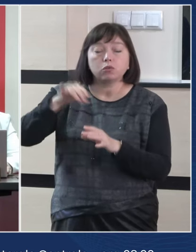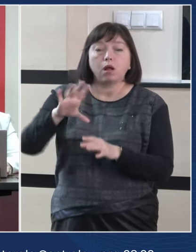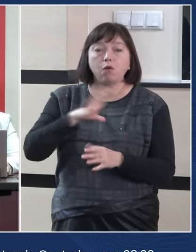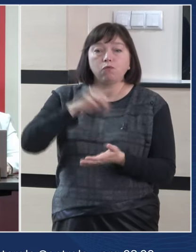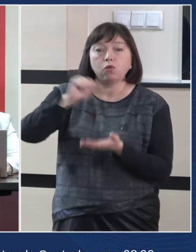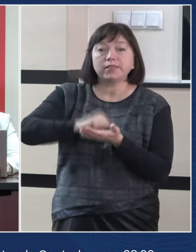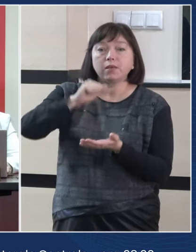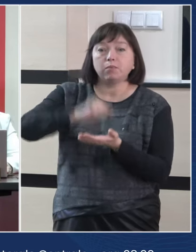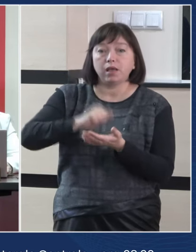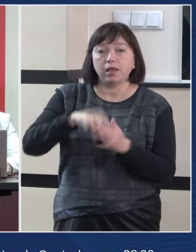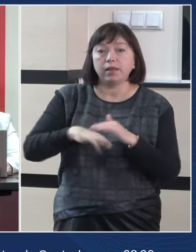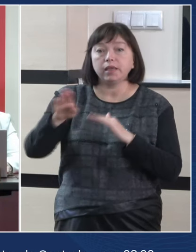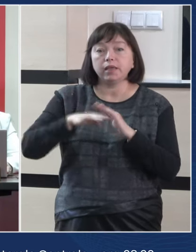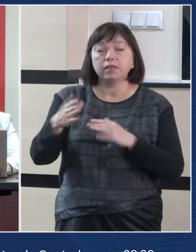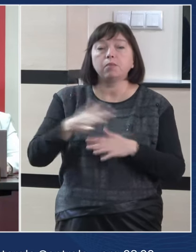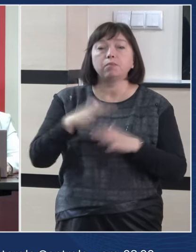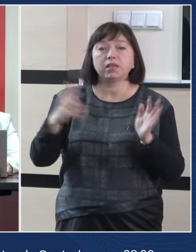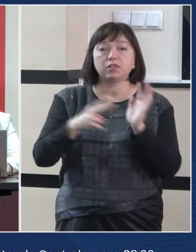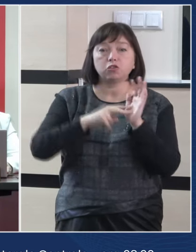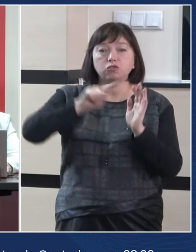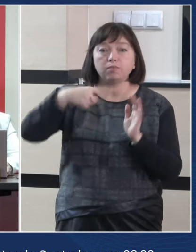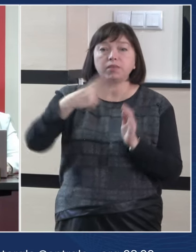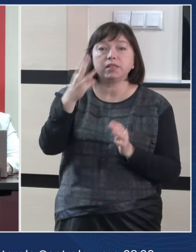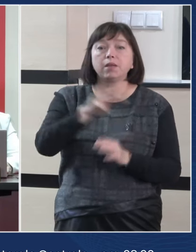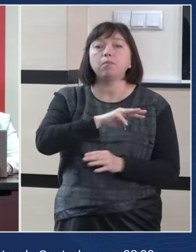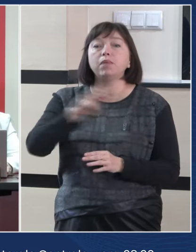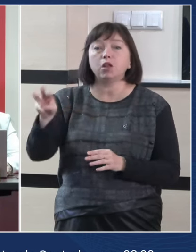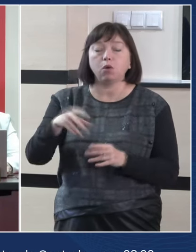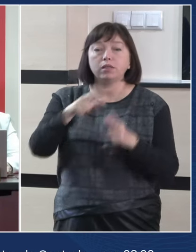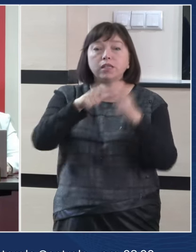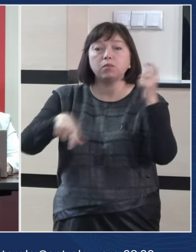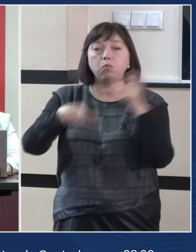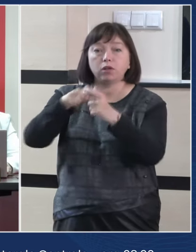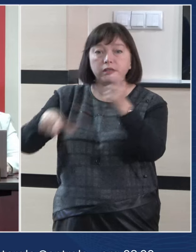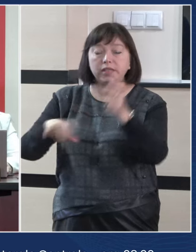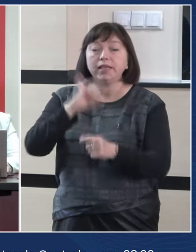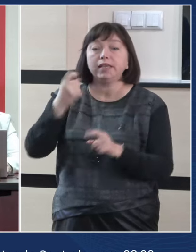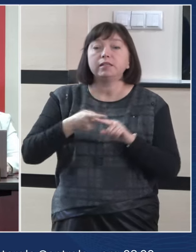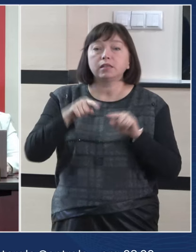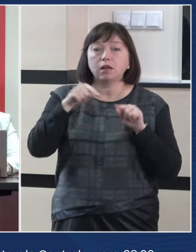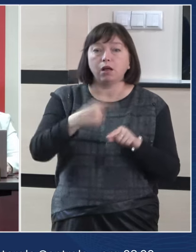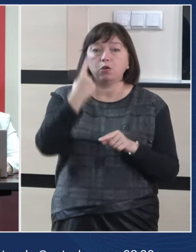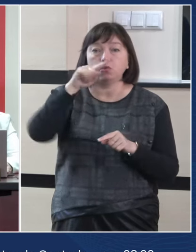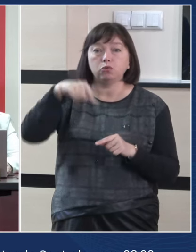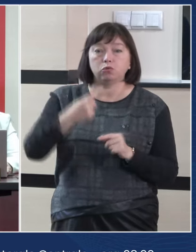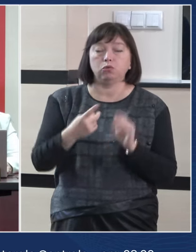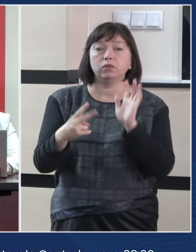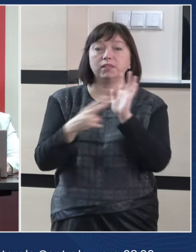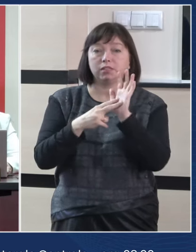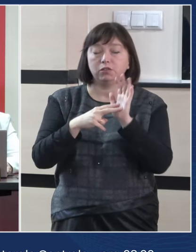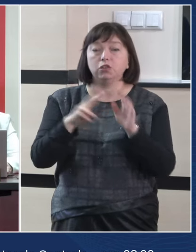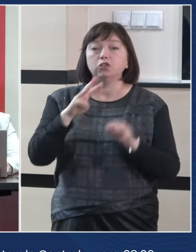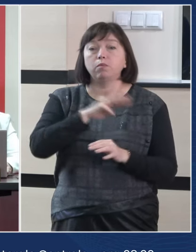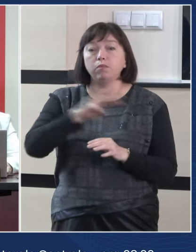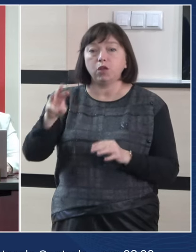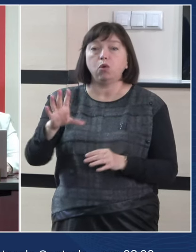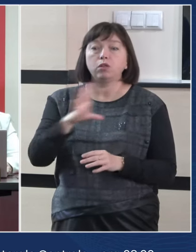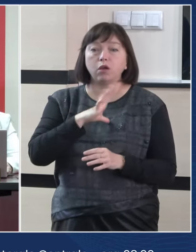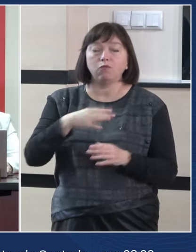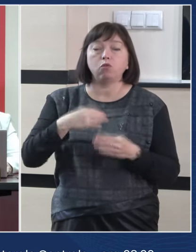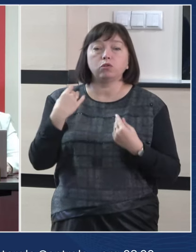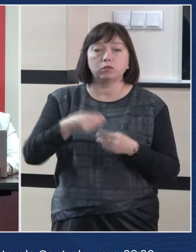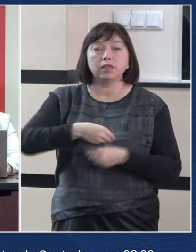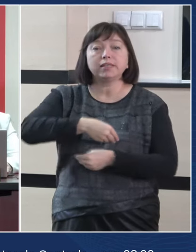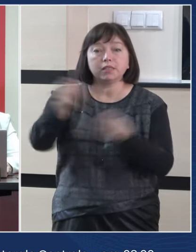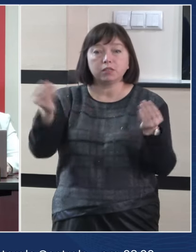fost tipărite peste 7,3 milioane de buletine de vot, dintre care 1,7 milioane au fost